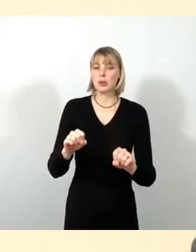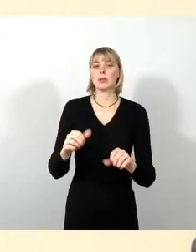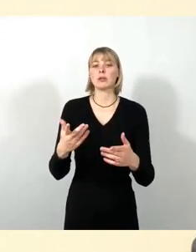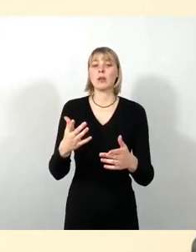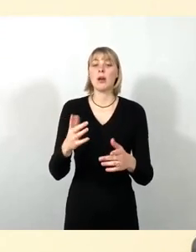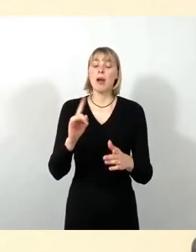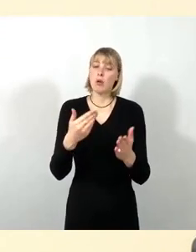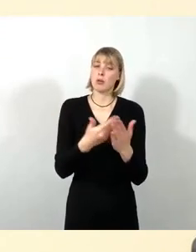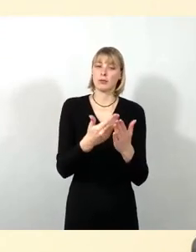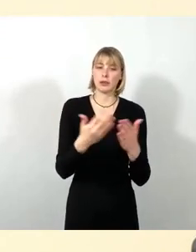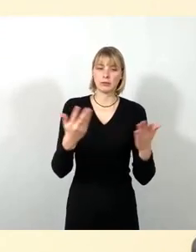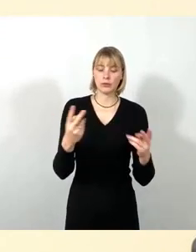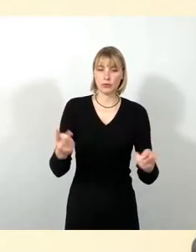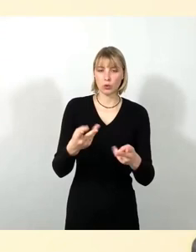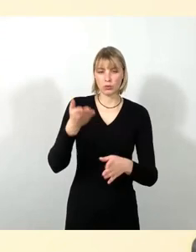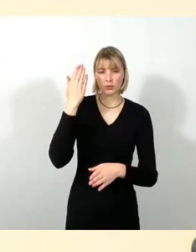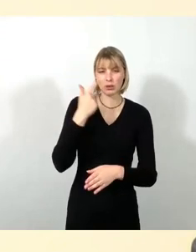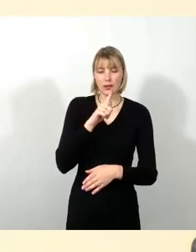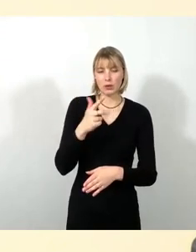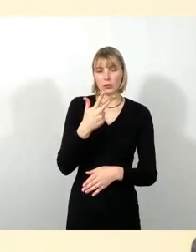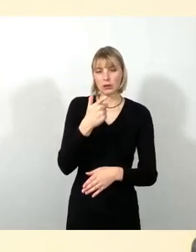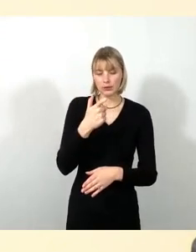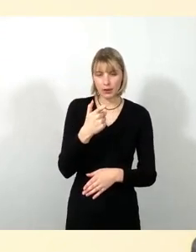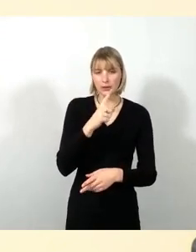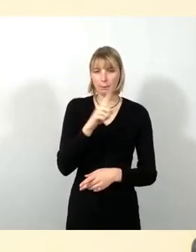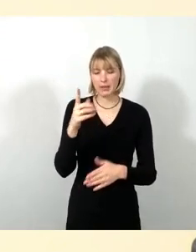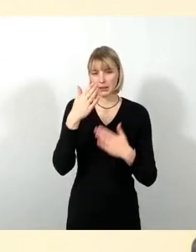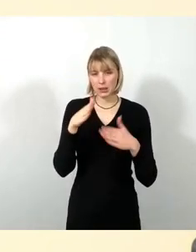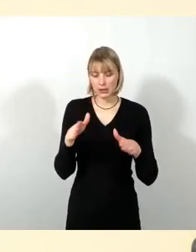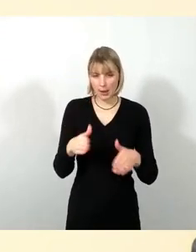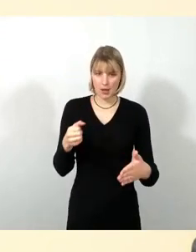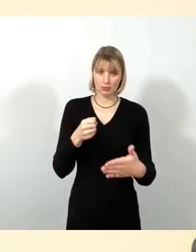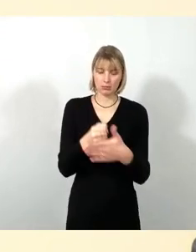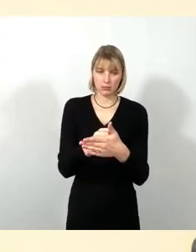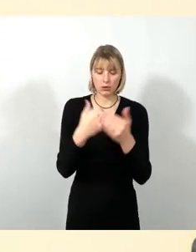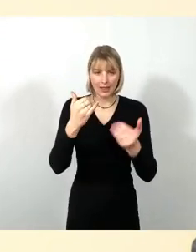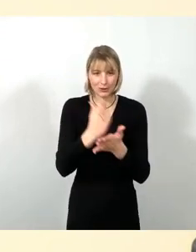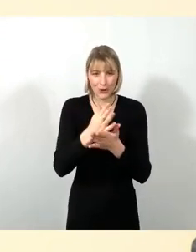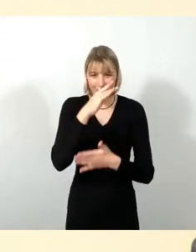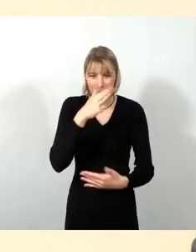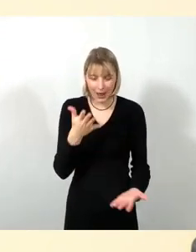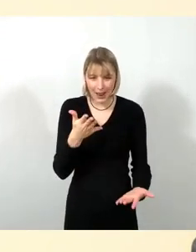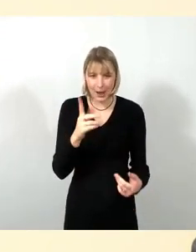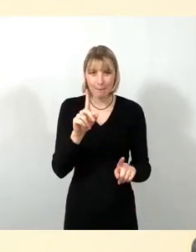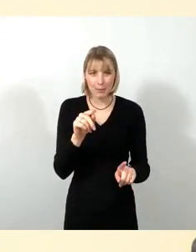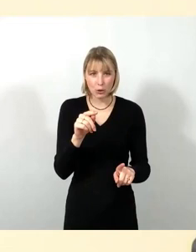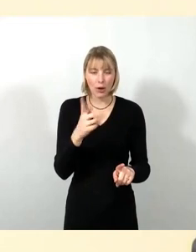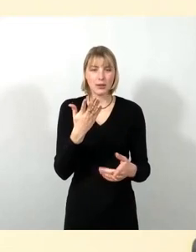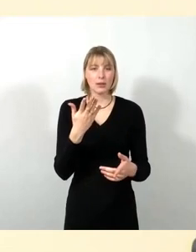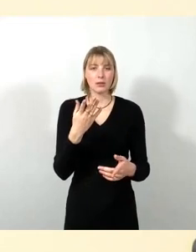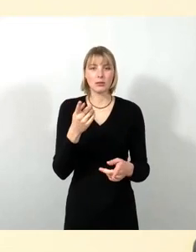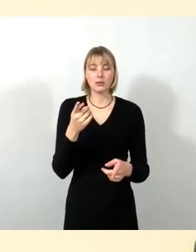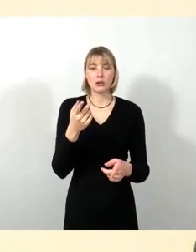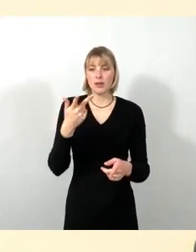Jahr 2023 ja eigentlich nur bis Dezember lief und wir jetzt bereits im April sind. Das heißt, bereits für die vergangenen dreieinhalb